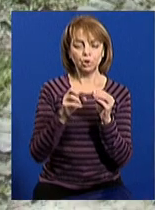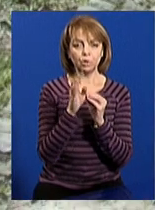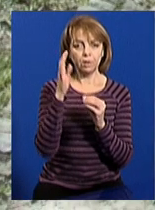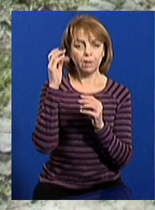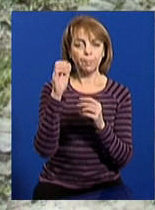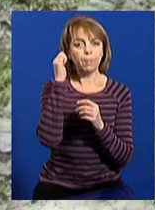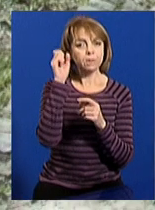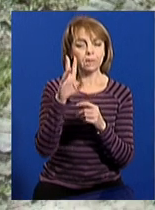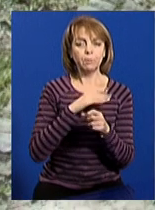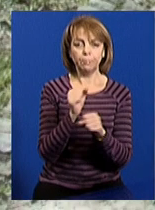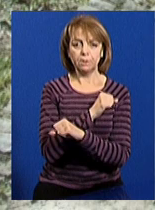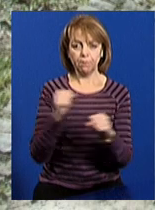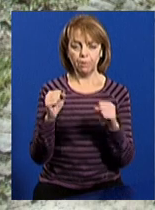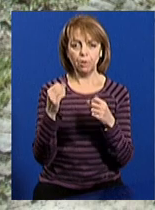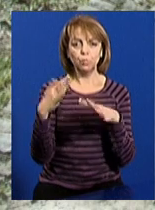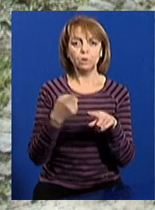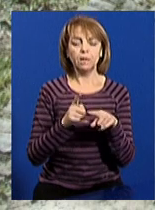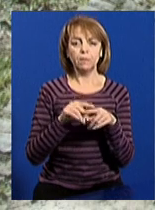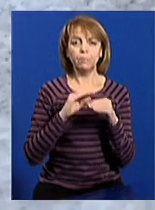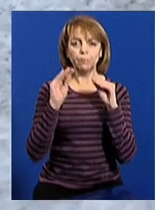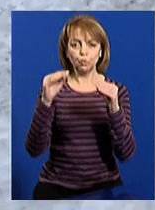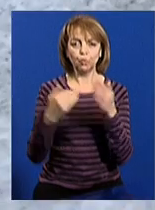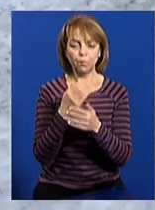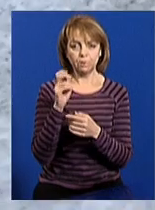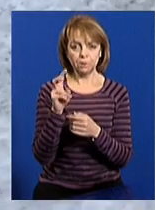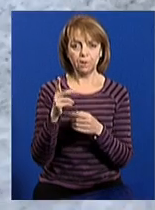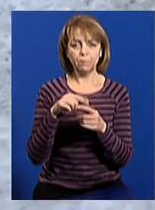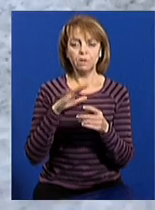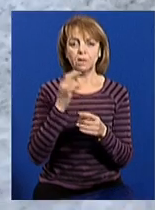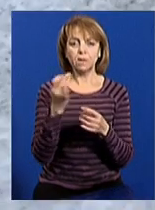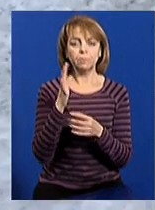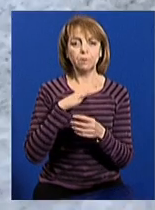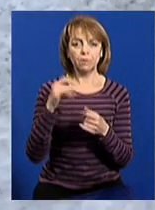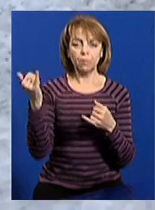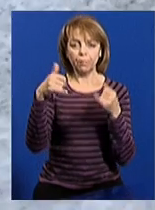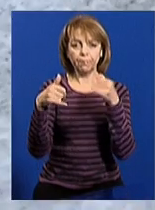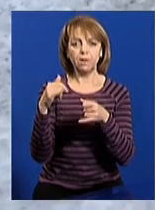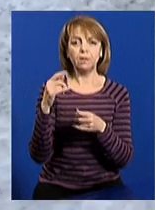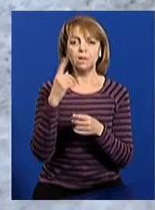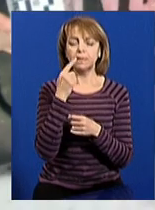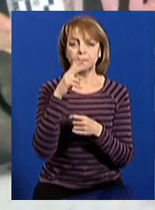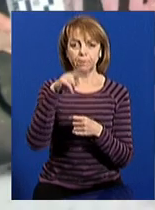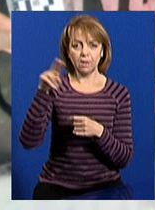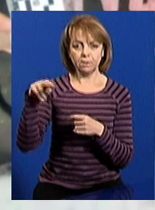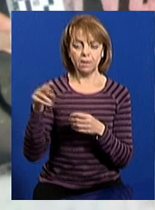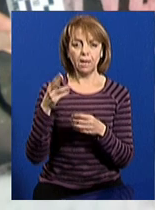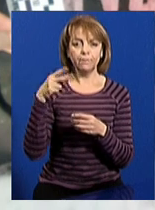знак підірвали, після чого на його місці встановили новий. Його кілька разів обливали червоною фарбою, а 30